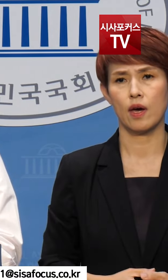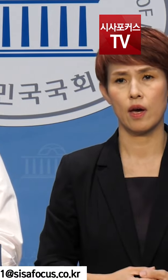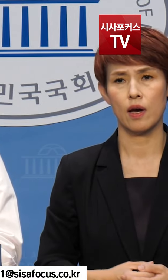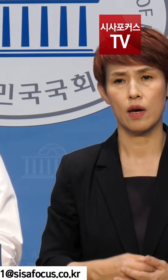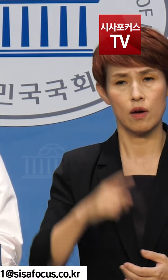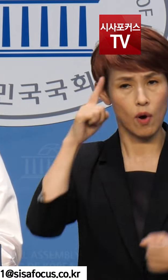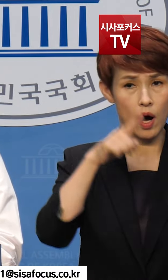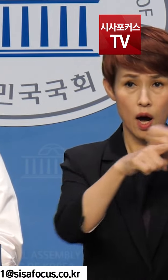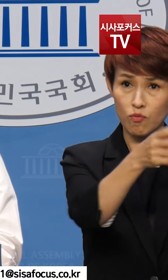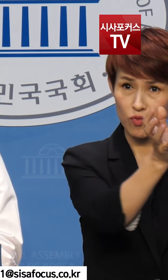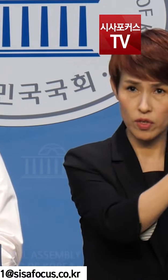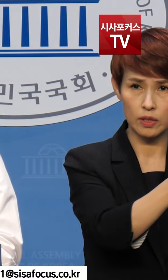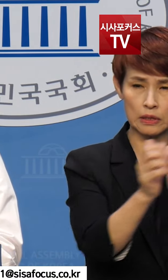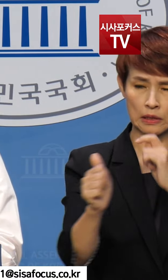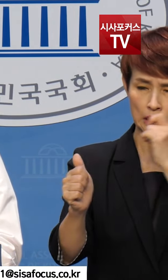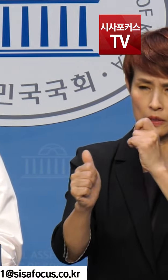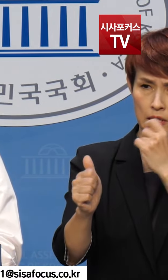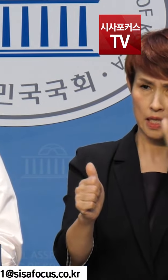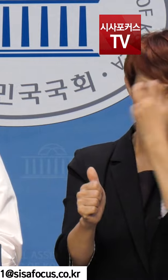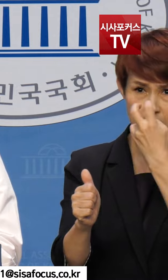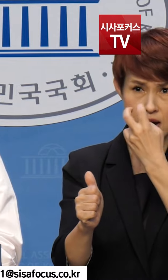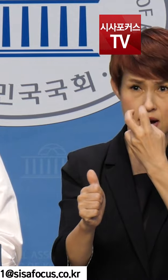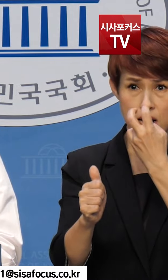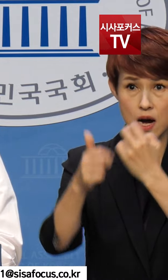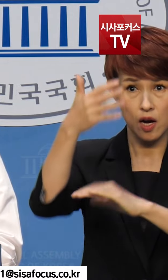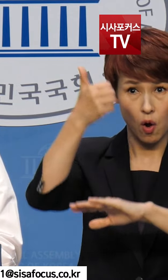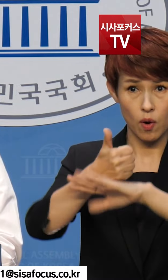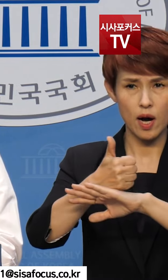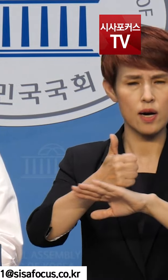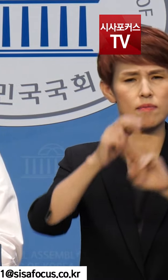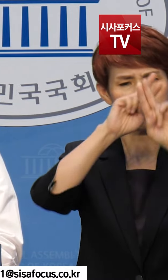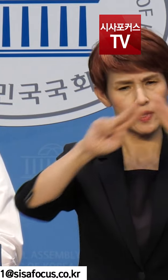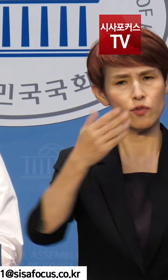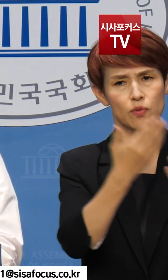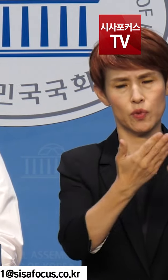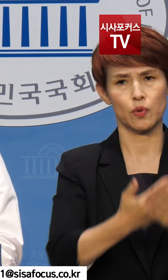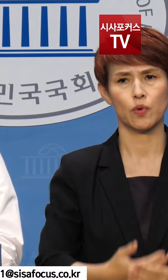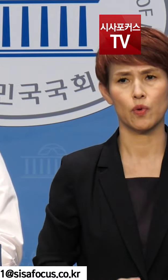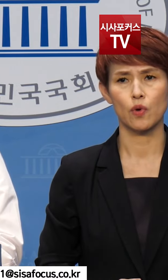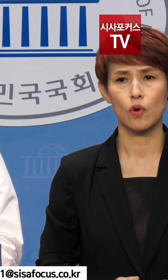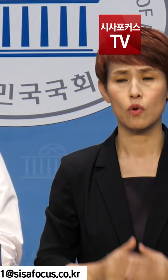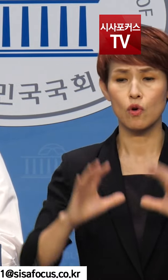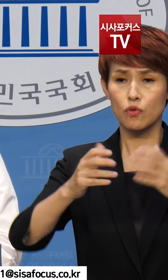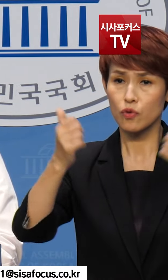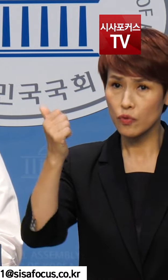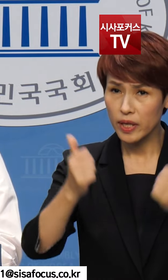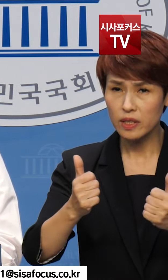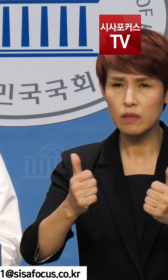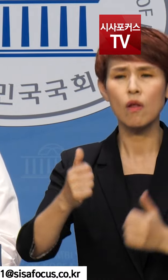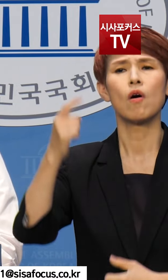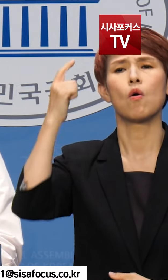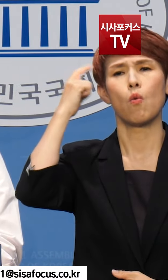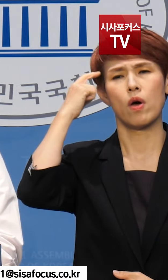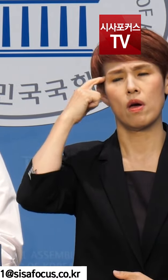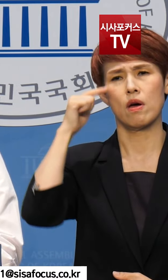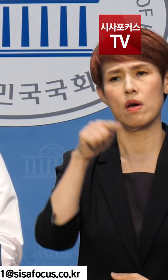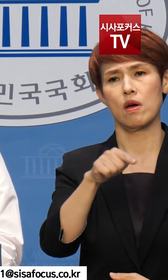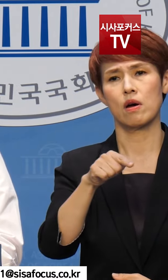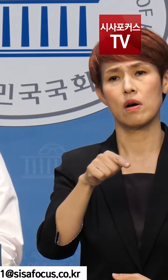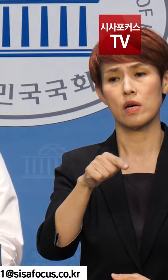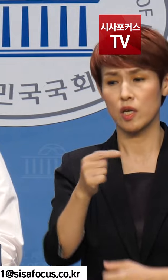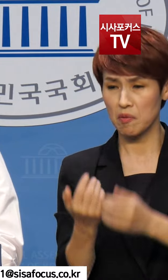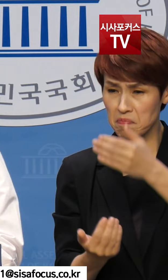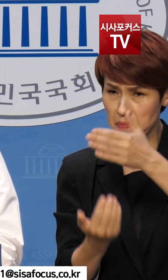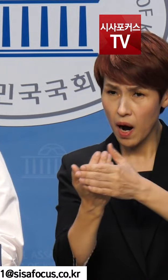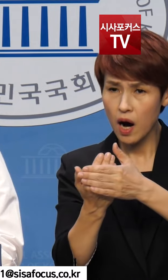과기정통부는 표적감사 결과를 철회해야 합니다. 그리고 국회는 도대체 왜 이런 말도 안 되는 일들이